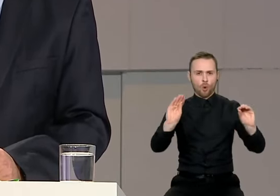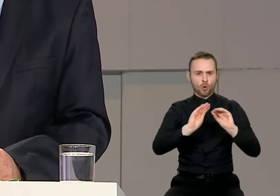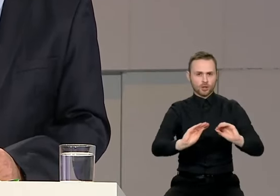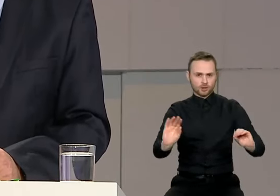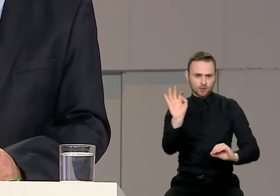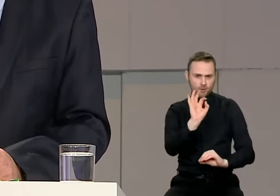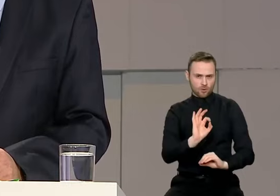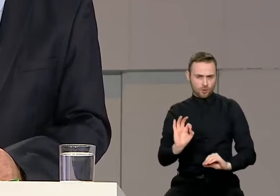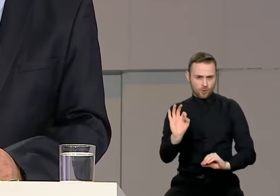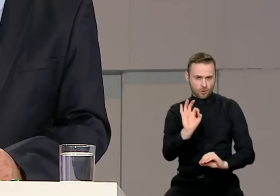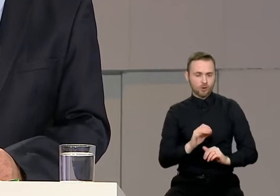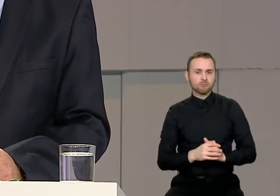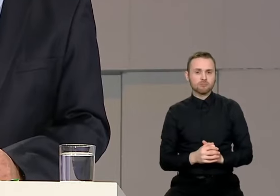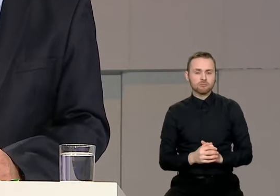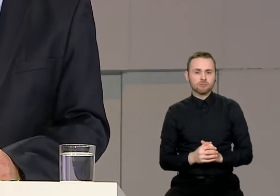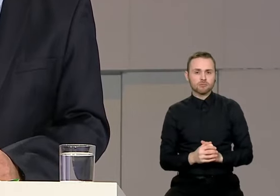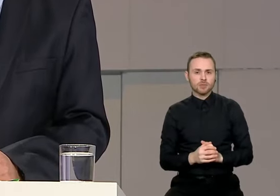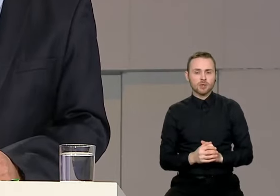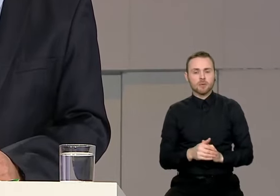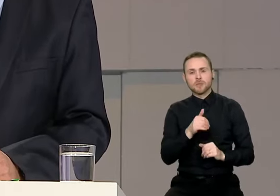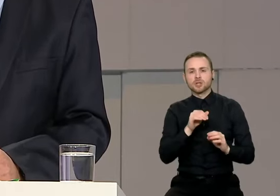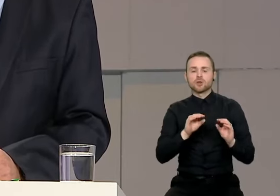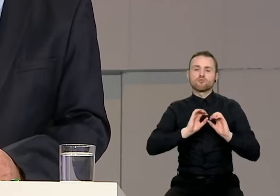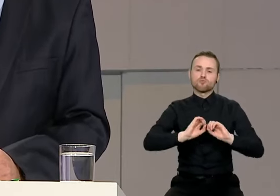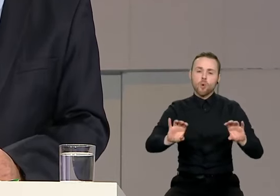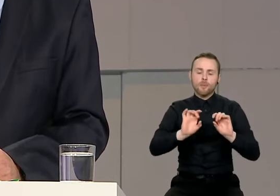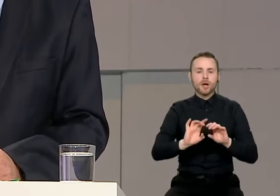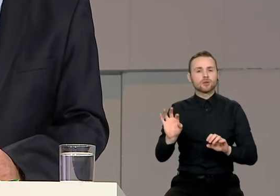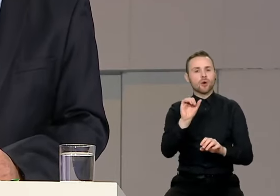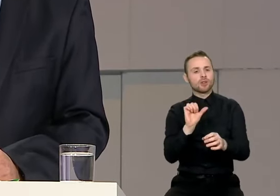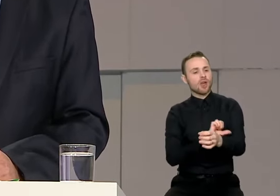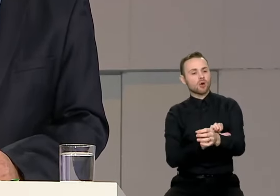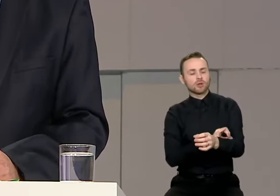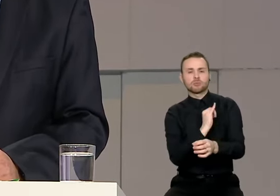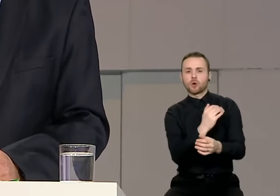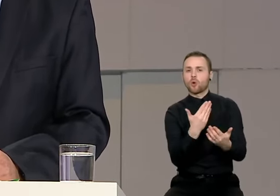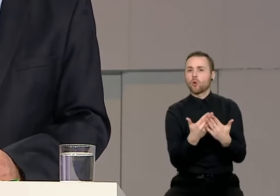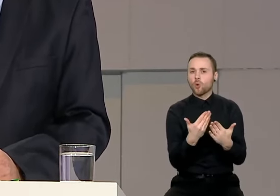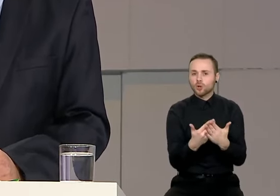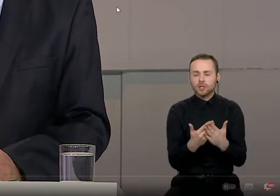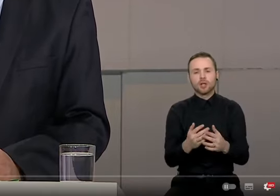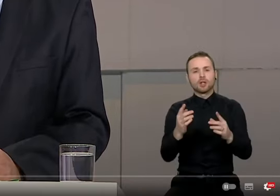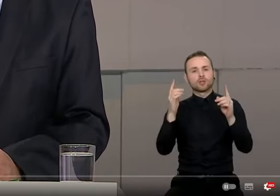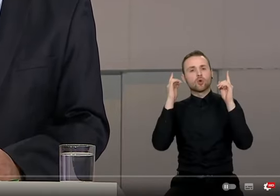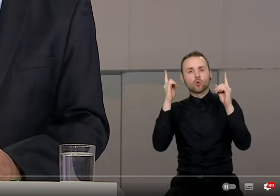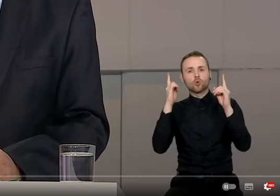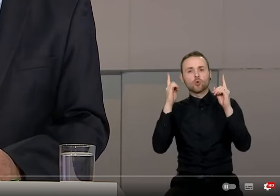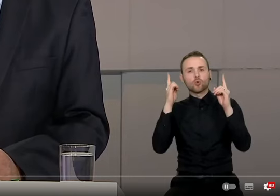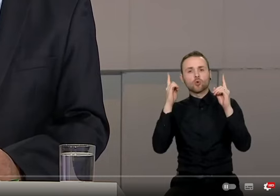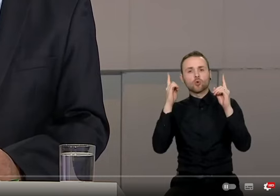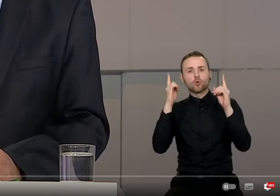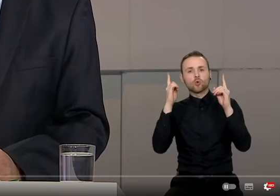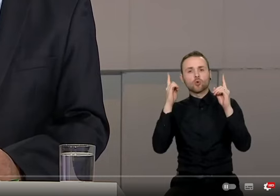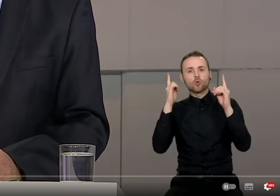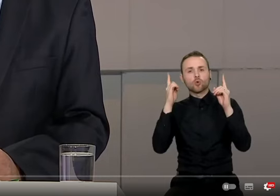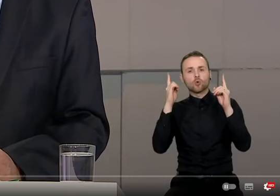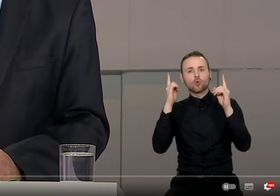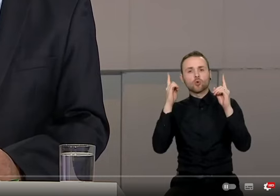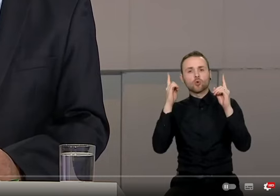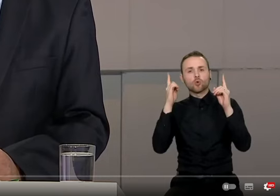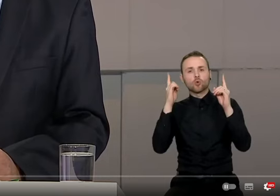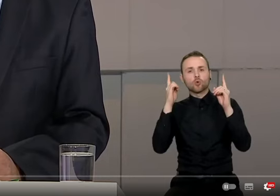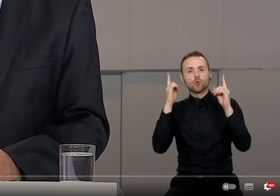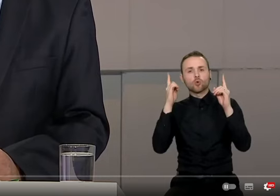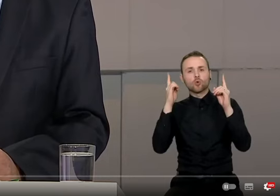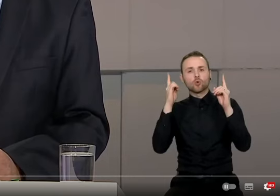švietimas prieš narkotikų vartojimą, švietimas apie saugumą situaciją, švietimas apie... Kaip pas mus dabar